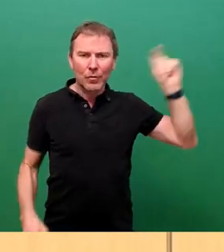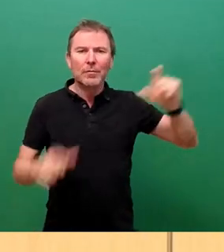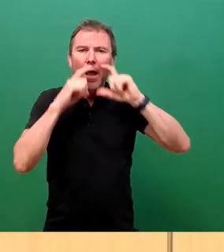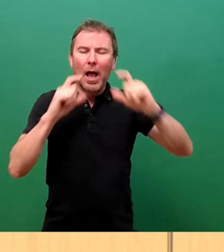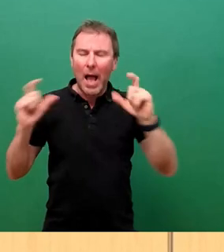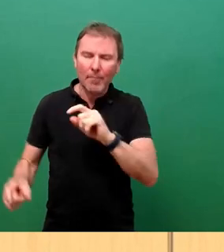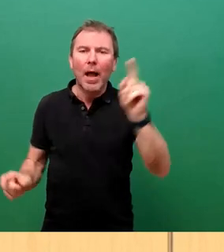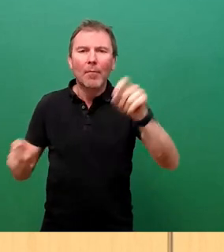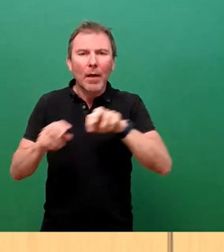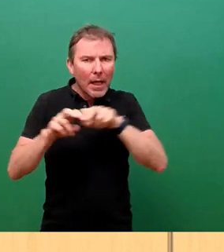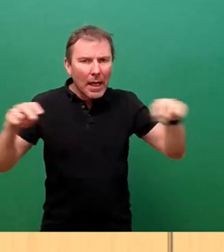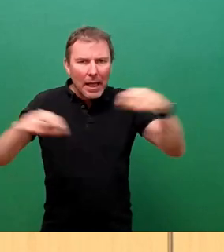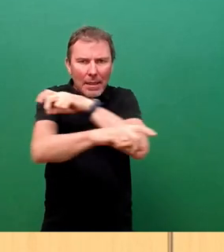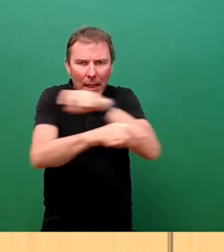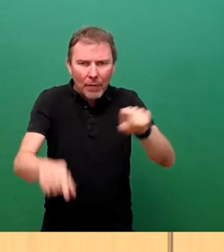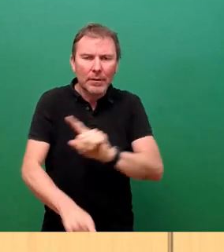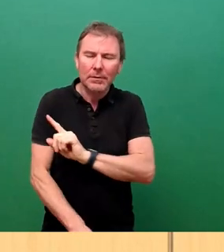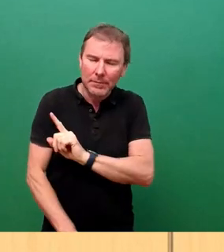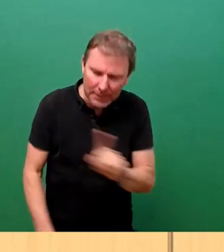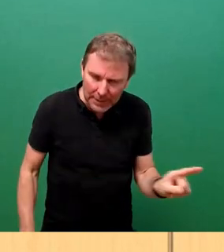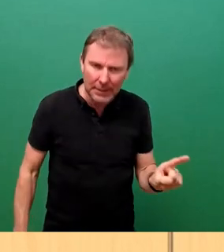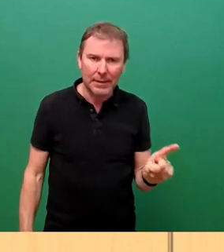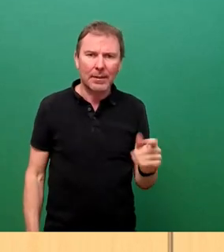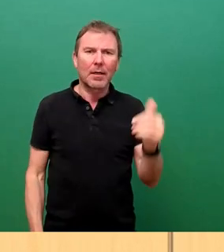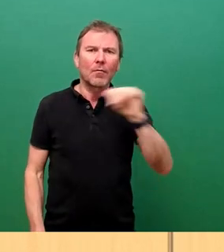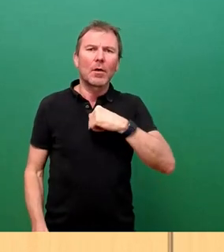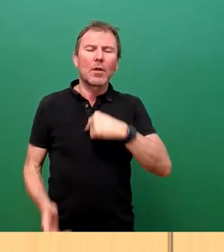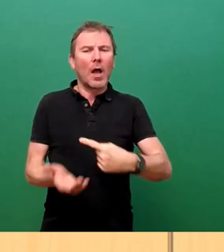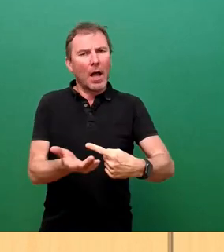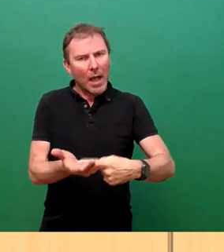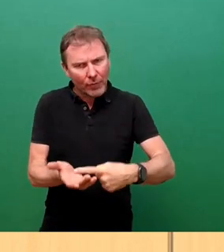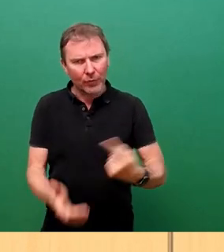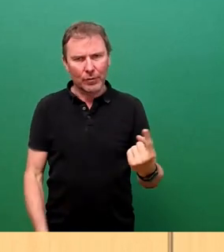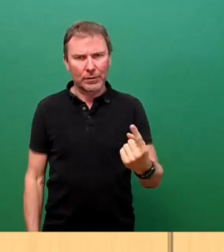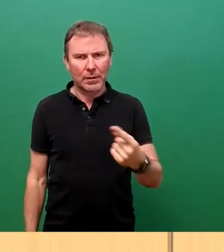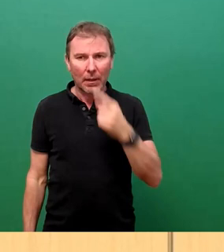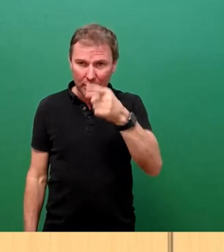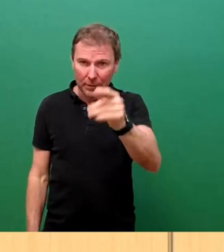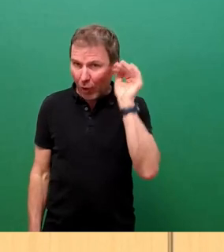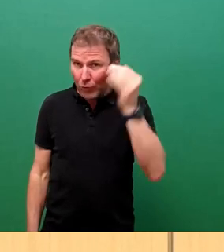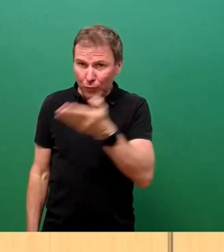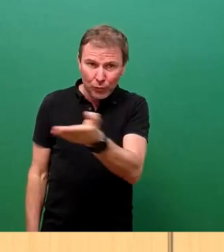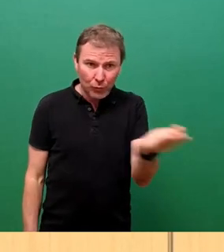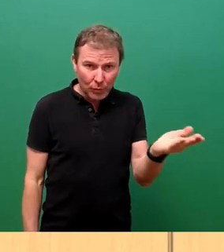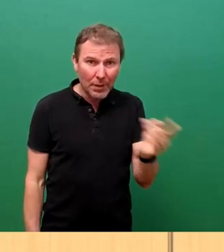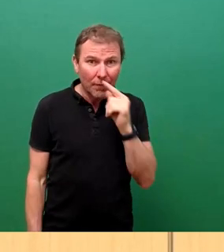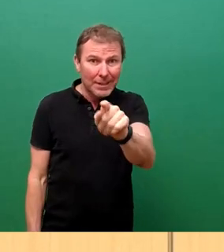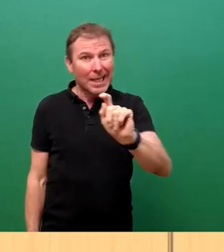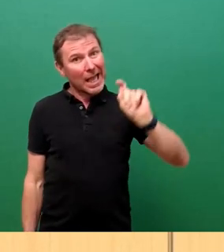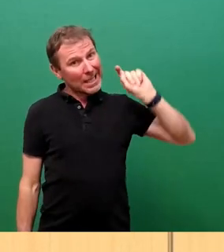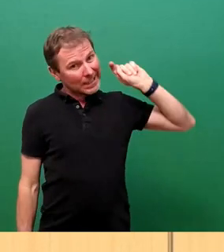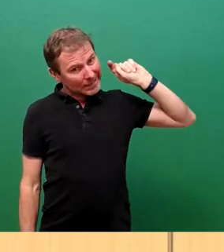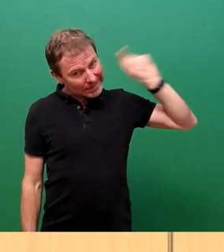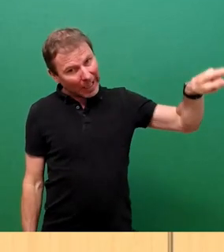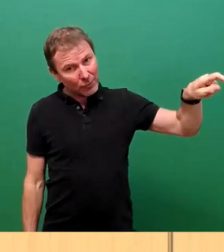abnehmen. Das habe ich ja eingangs sogar gesagt, habe ich Sie sogar aufgefordert dazu. Wenn Sie zugehört hätten, wenn Sie rausgehen, dass Sie da an der